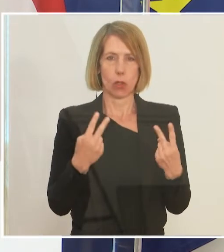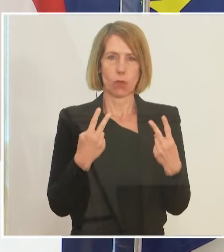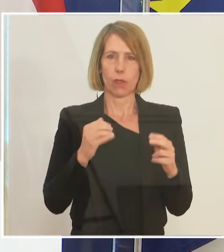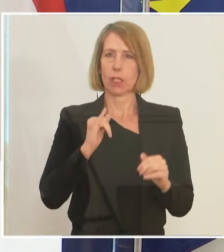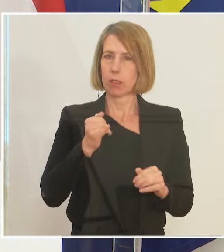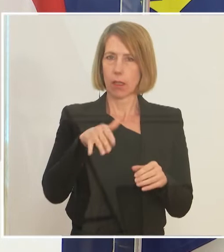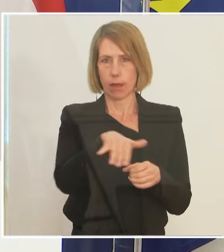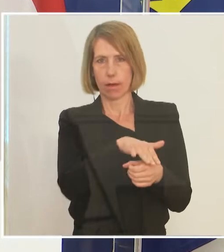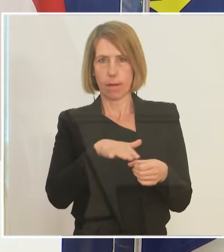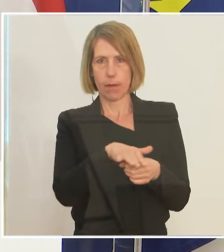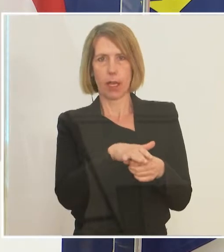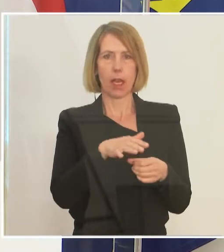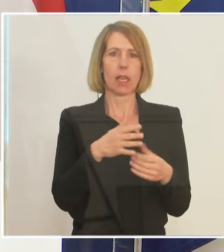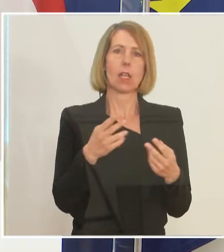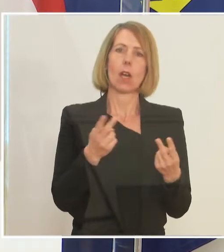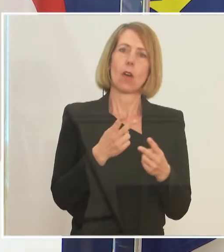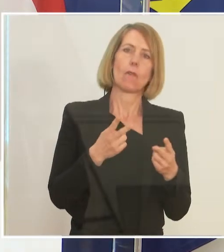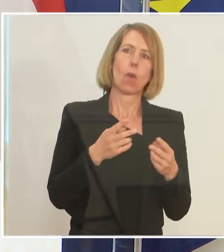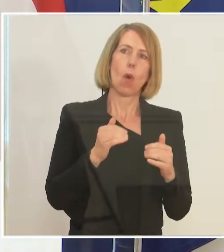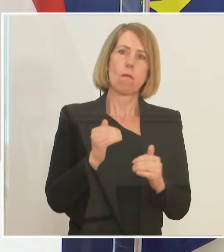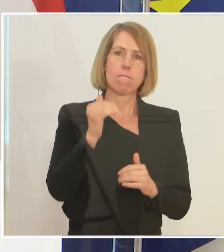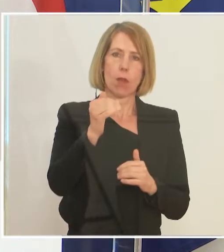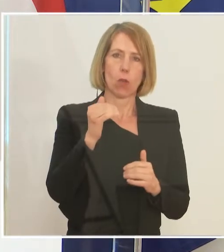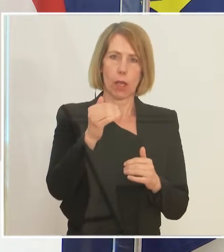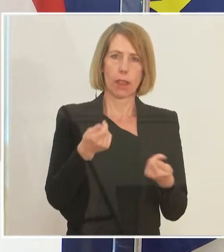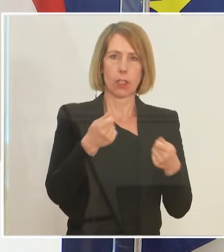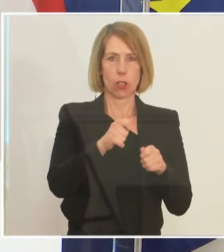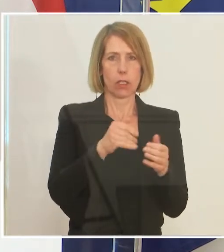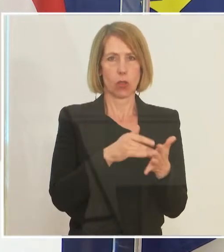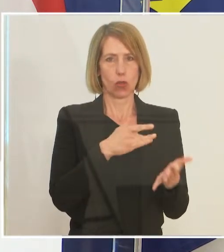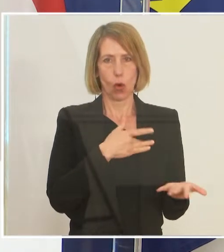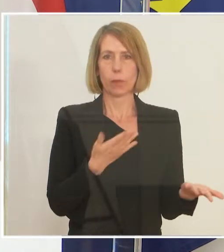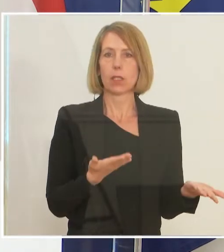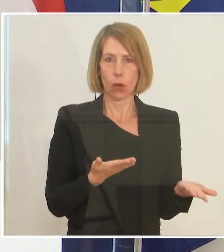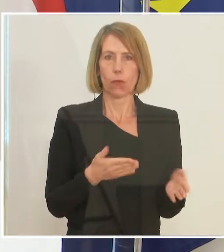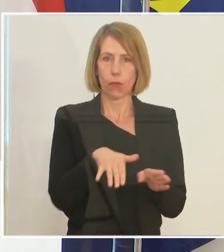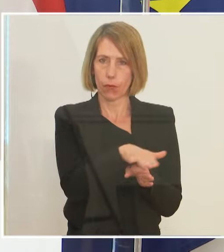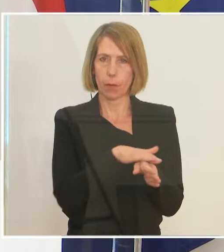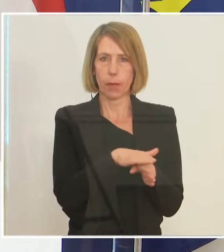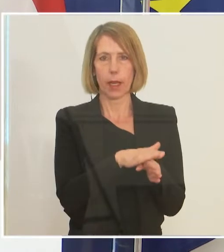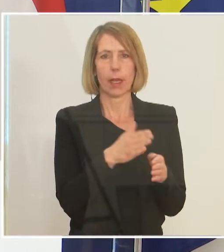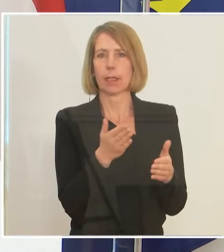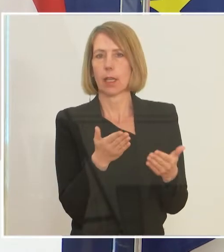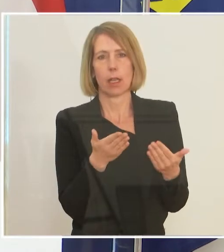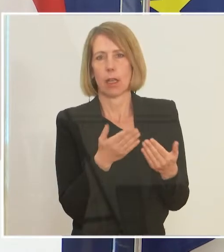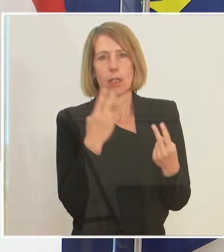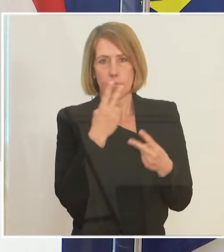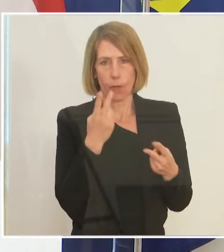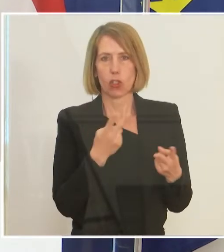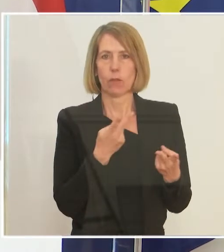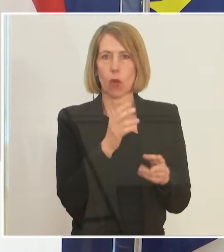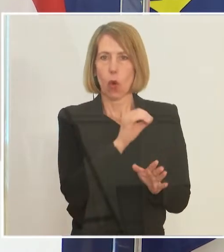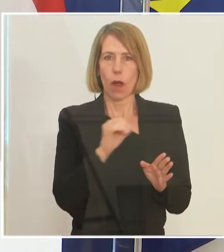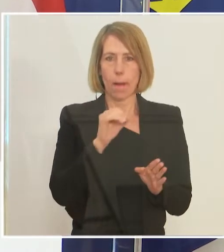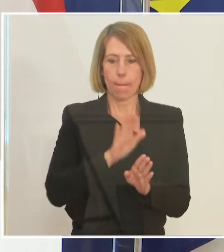in den Bereichen, die von behördlichen Schließungen betroffen sind. Das sind natürlich in Österreich im Osten